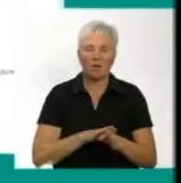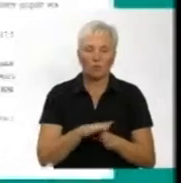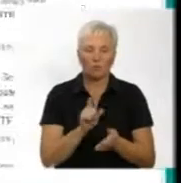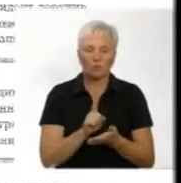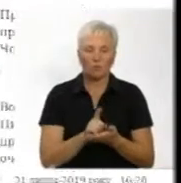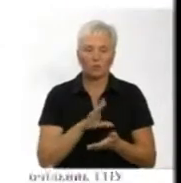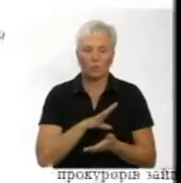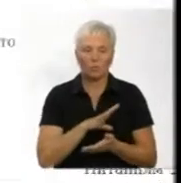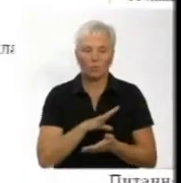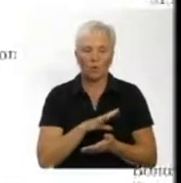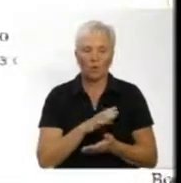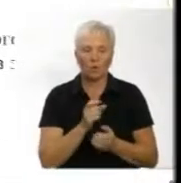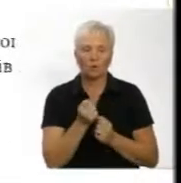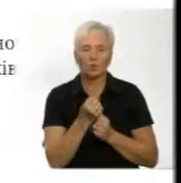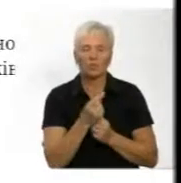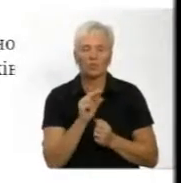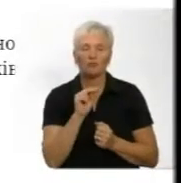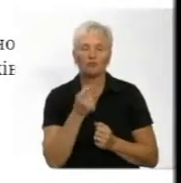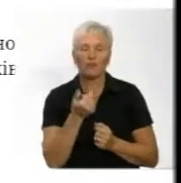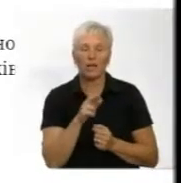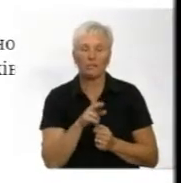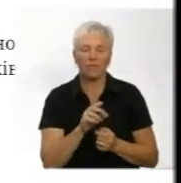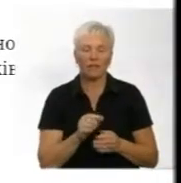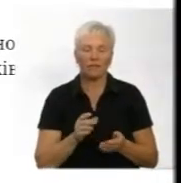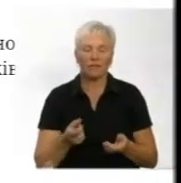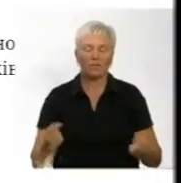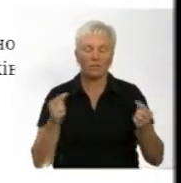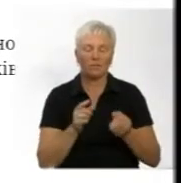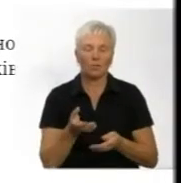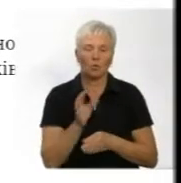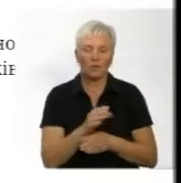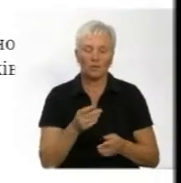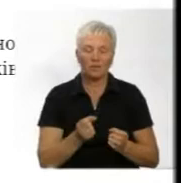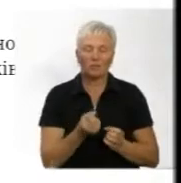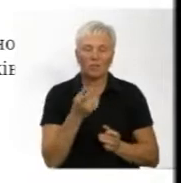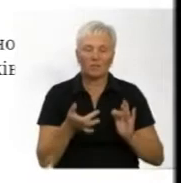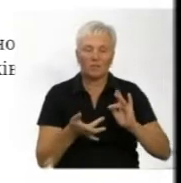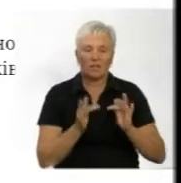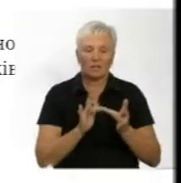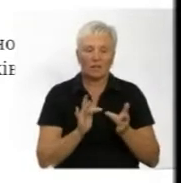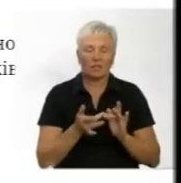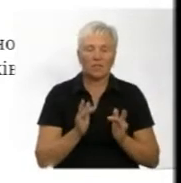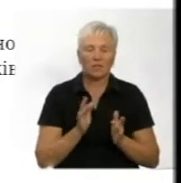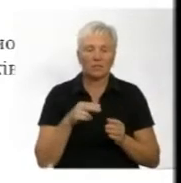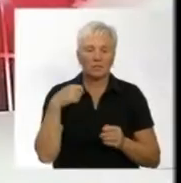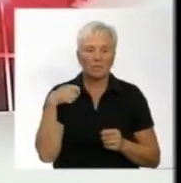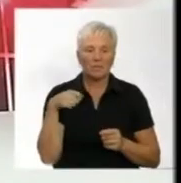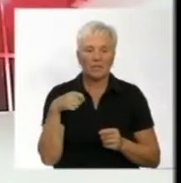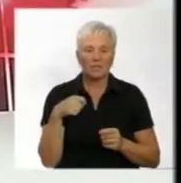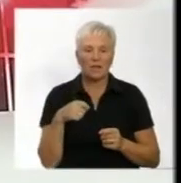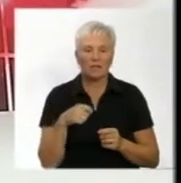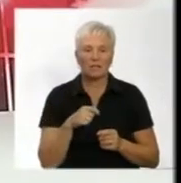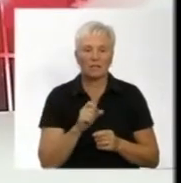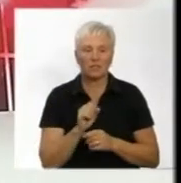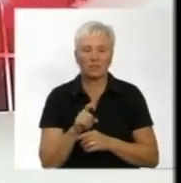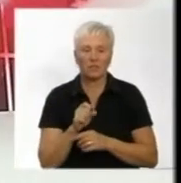обов'язків він був із 11 червня. Відповідний указ з'явився на сайті президента Володимира Зеленського. На наші дзвінки Борзов